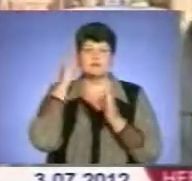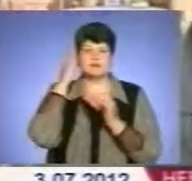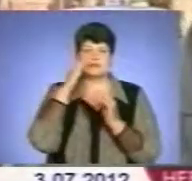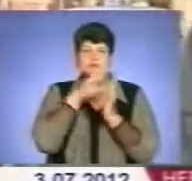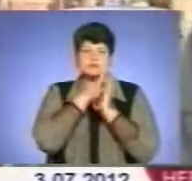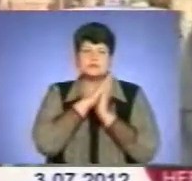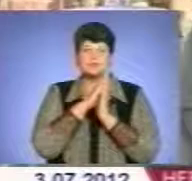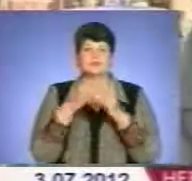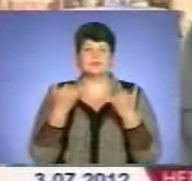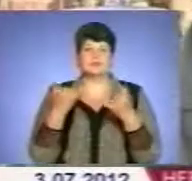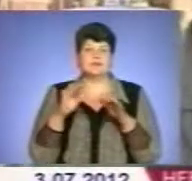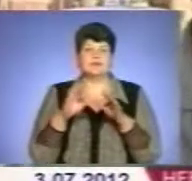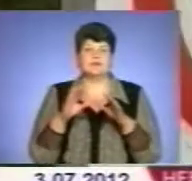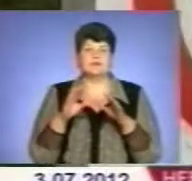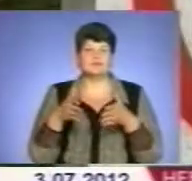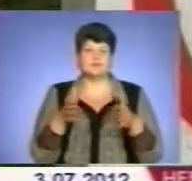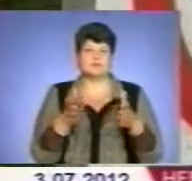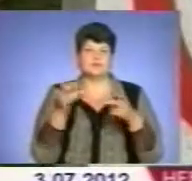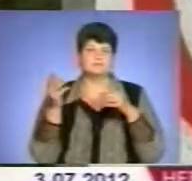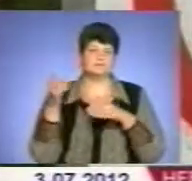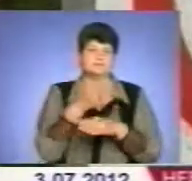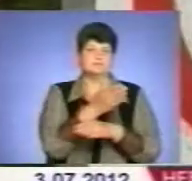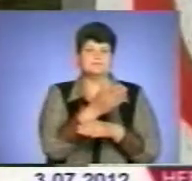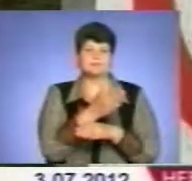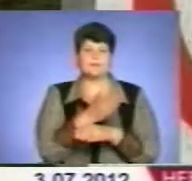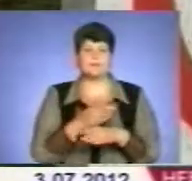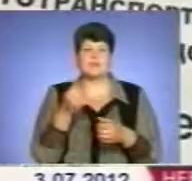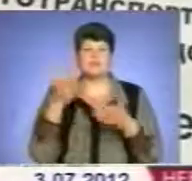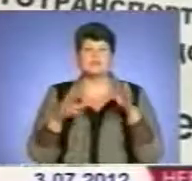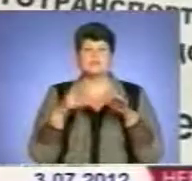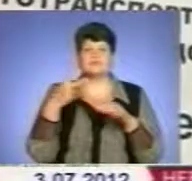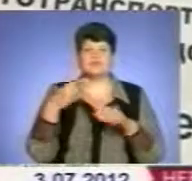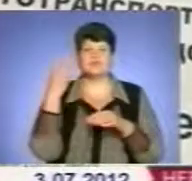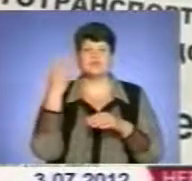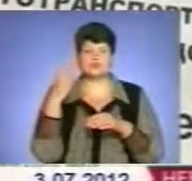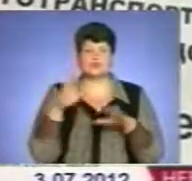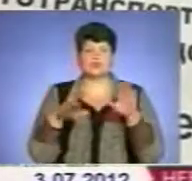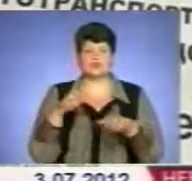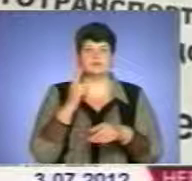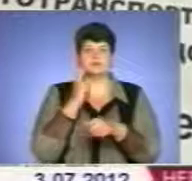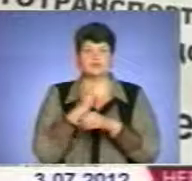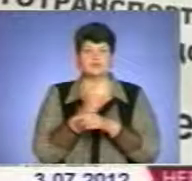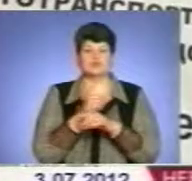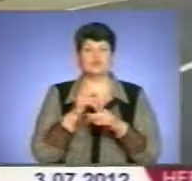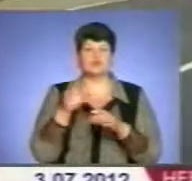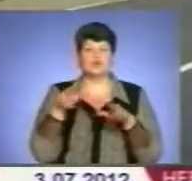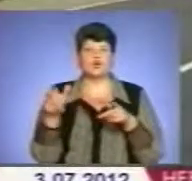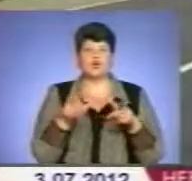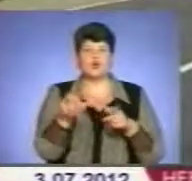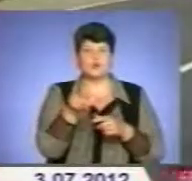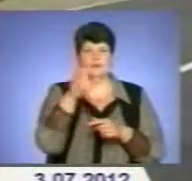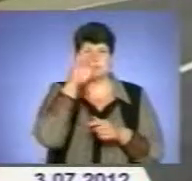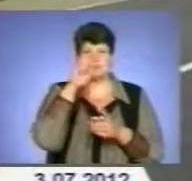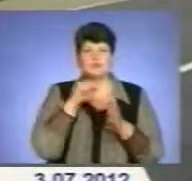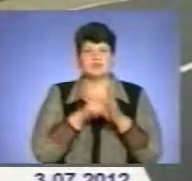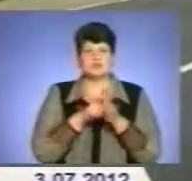руху, зв'якає з дороги, саме через втому. Заборона руху вантажівок вагою більше 24 тонн дорогами державного значення триватиме до